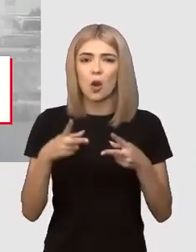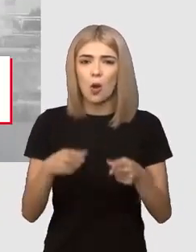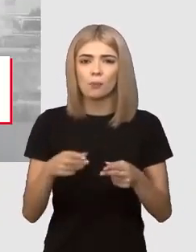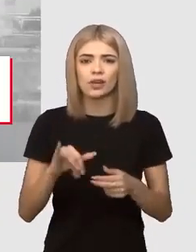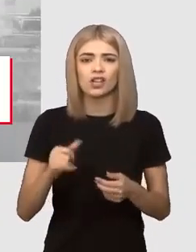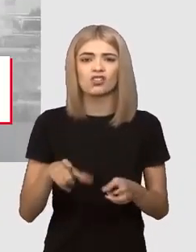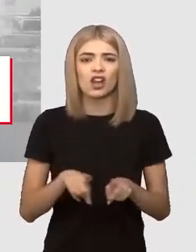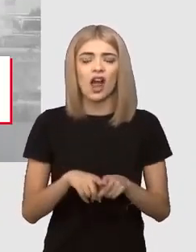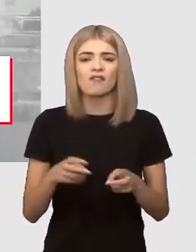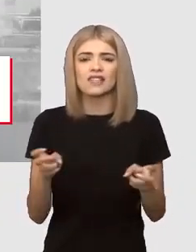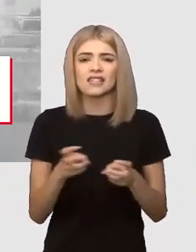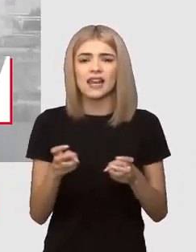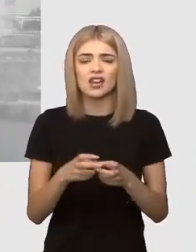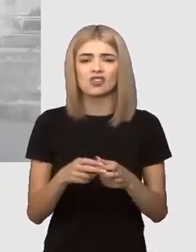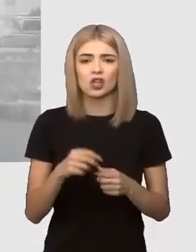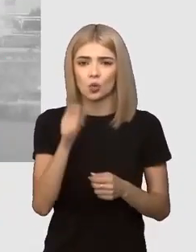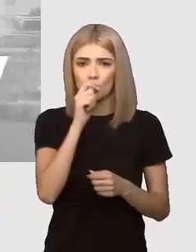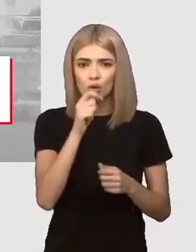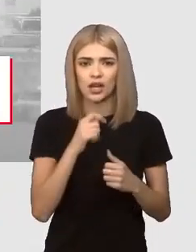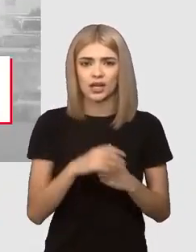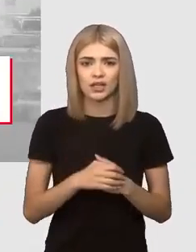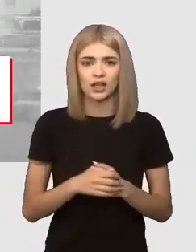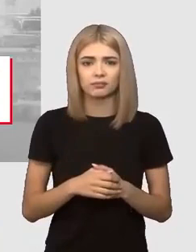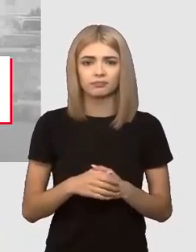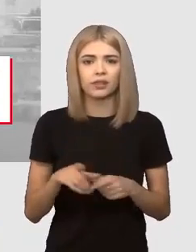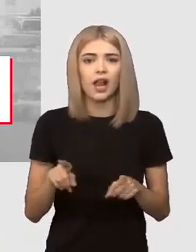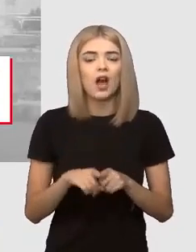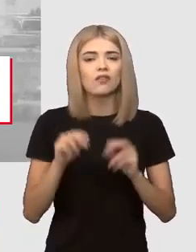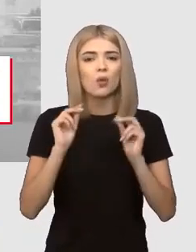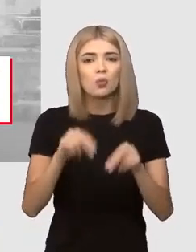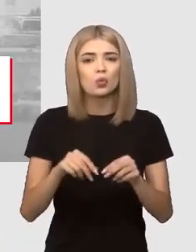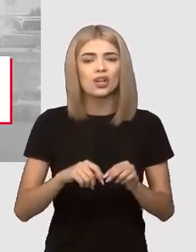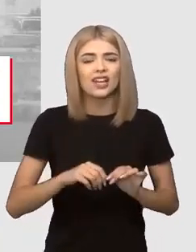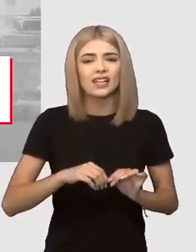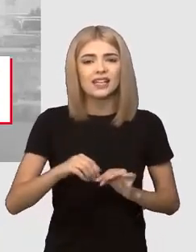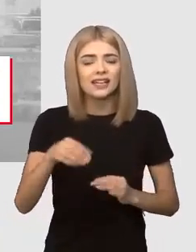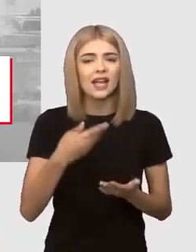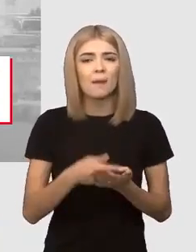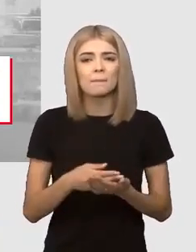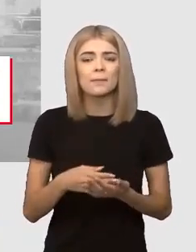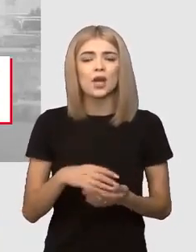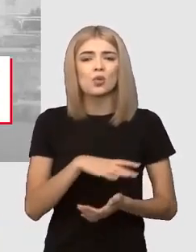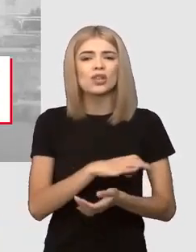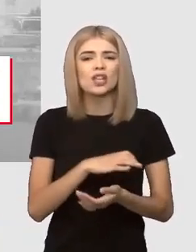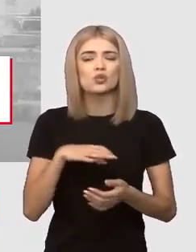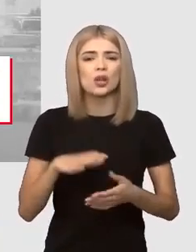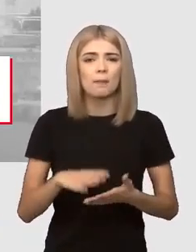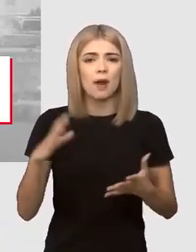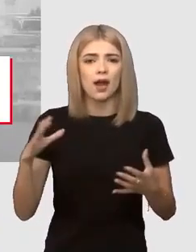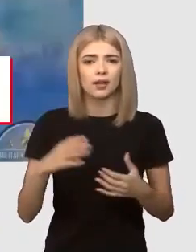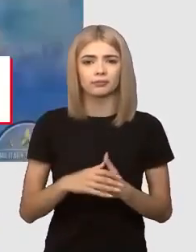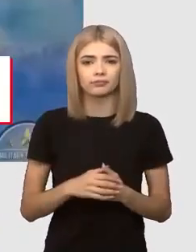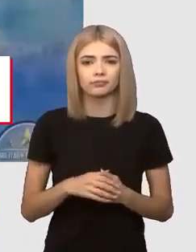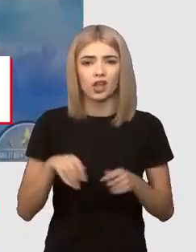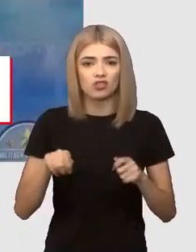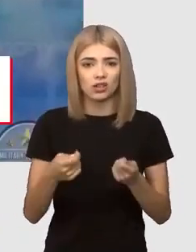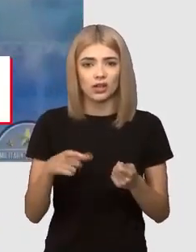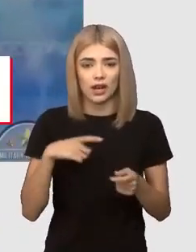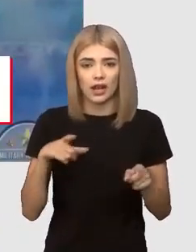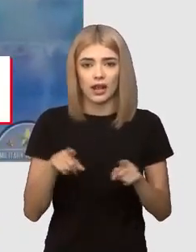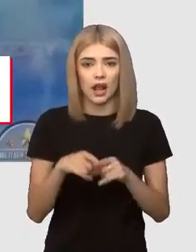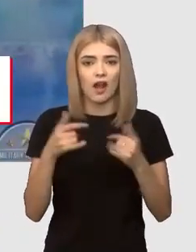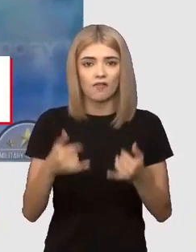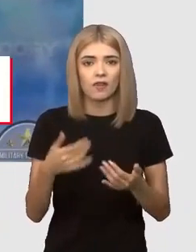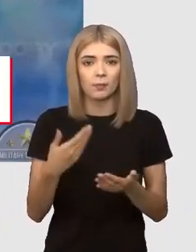Zaporojie de la sistemul energetic ucrainan, inclusiv prin distrugerea liniilor de înaltă tensiune. Centrala este practic